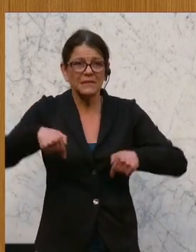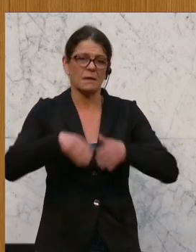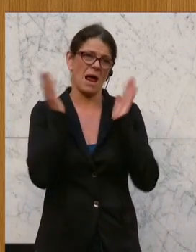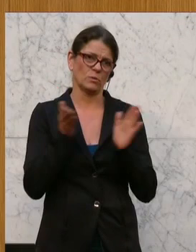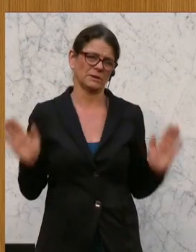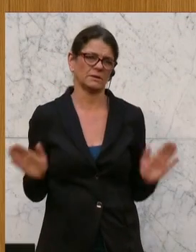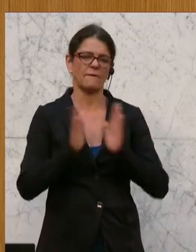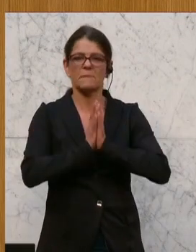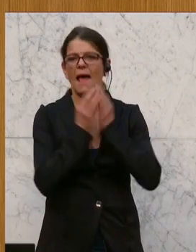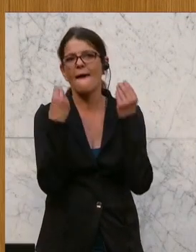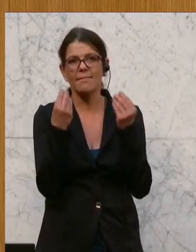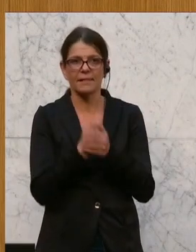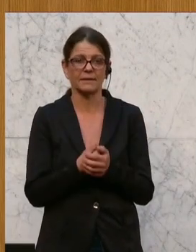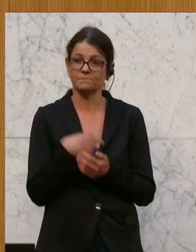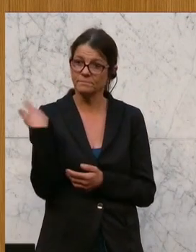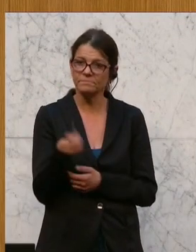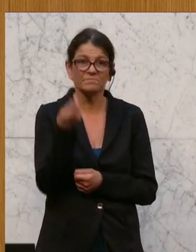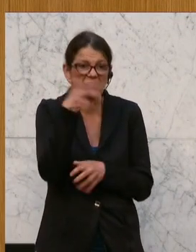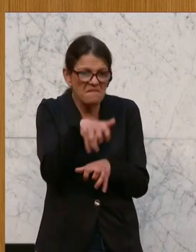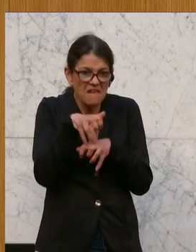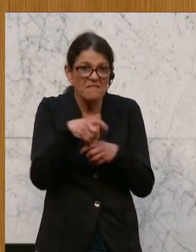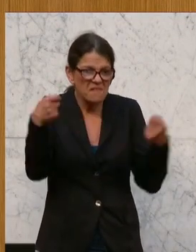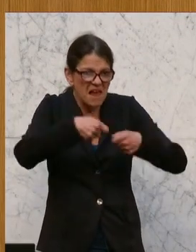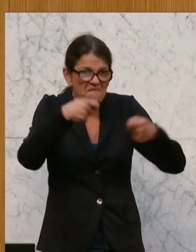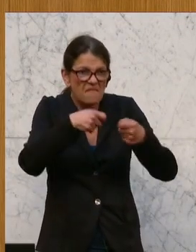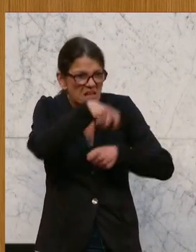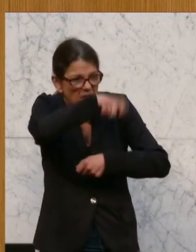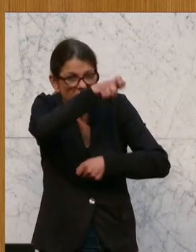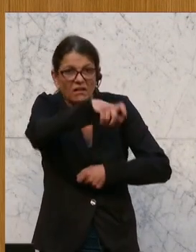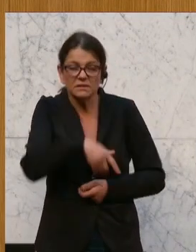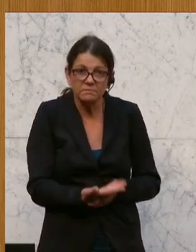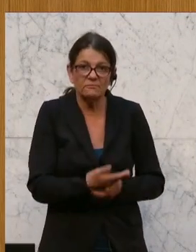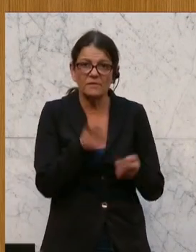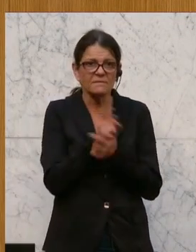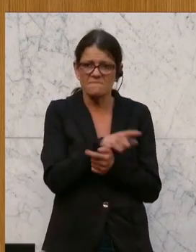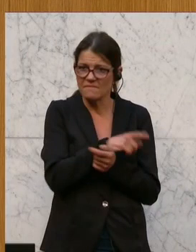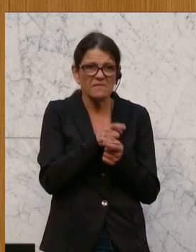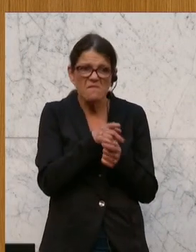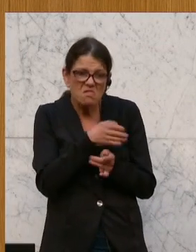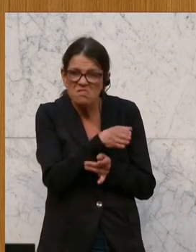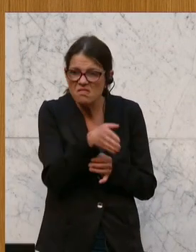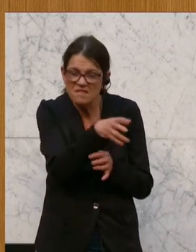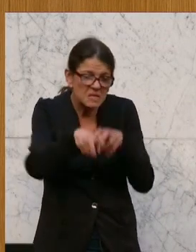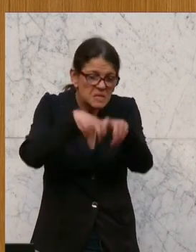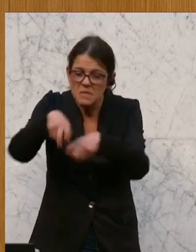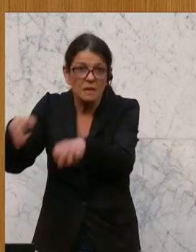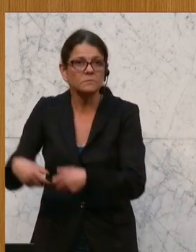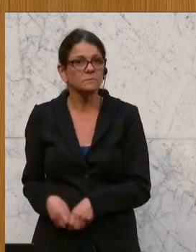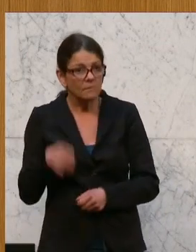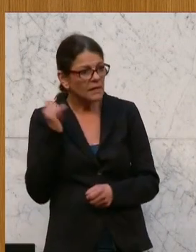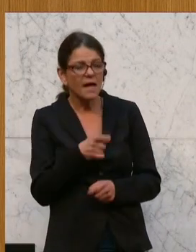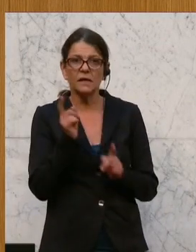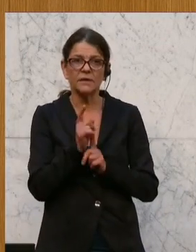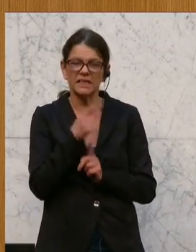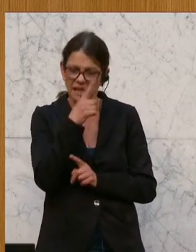Haus endlich diese geldgierigen Investmenthaie, die wirklich überall herumschwimmen, dass wir diesen zeigen, dass wir mit